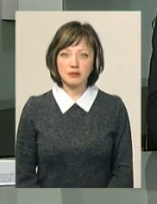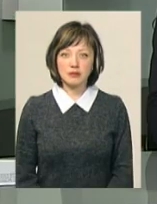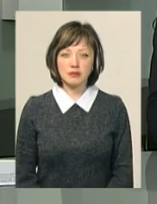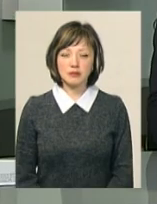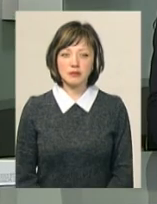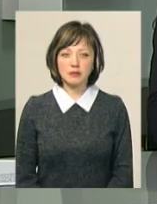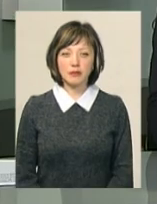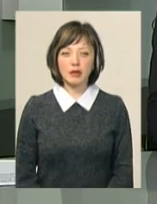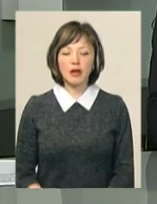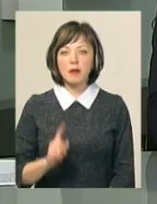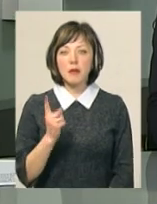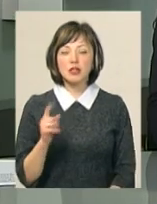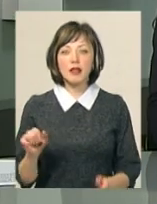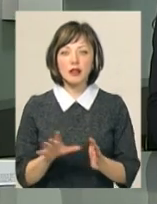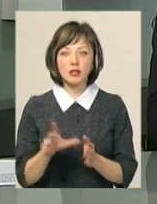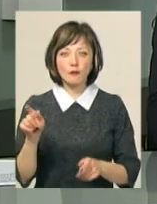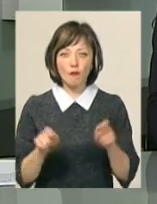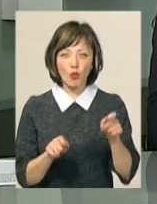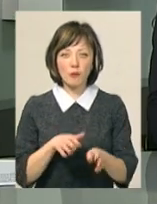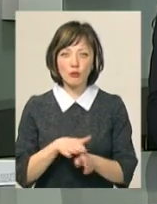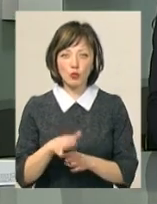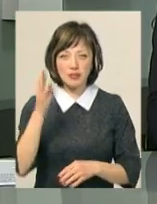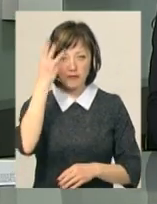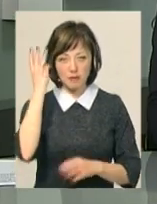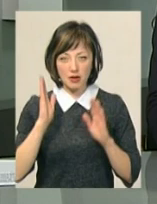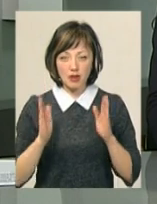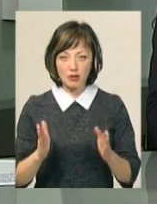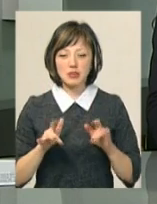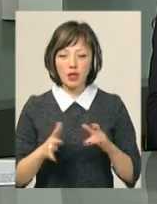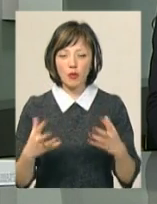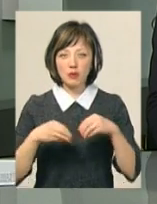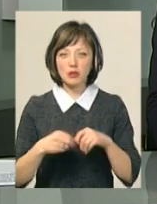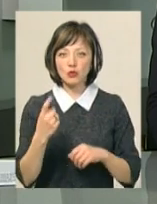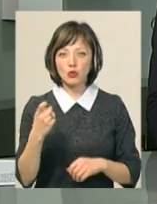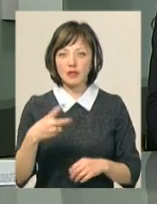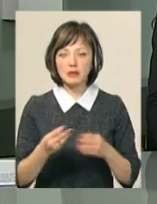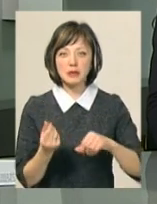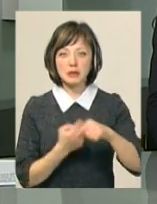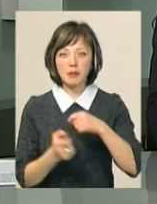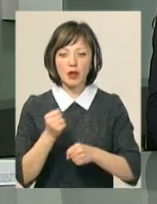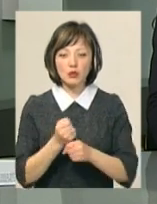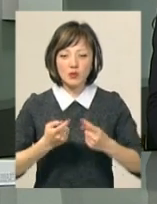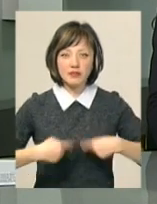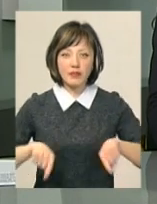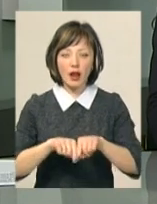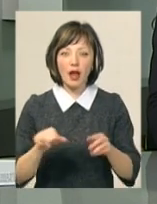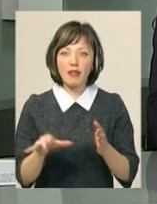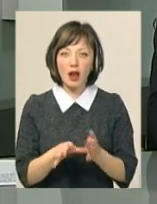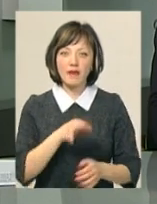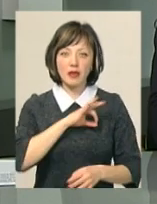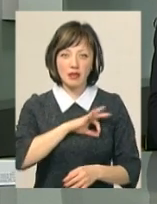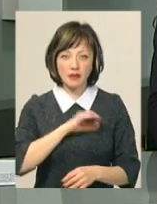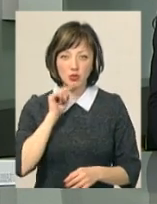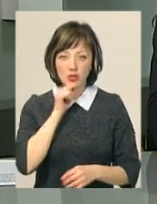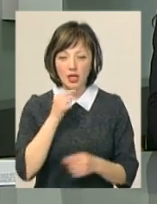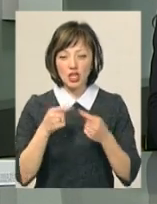Перший енергетичний форум відбудеться у Хмельницькому. Захід об'єднає 120 підприємців, які працюють у сфері енергоефективності та